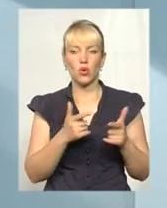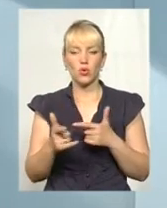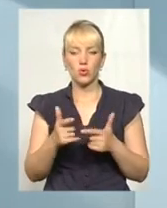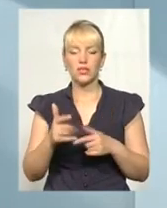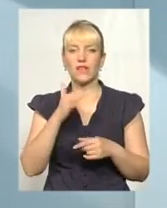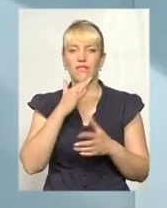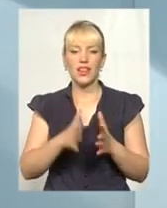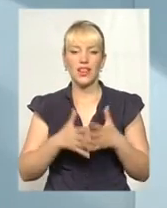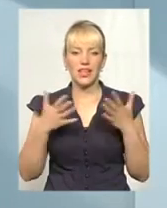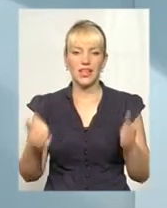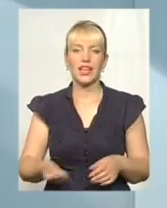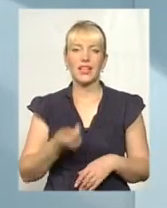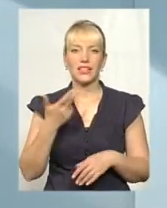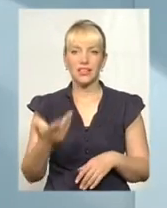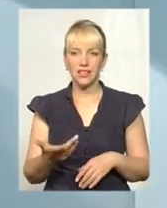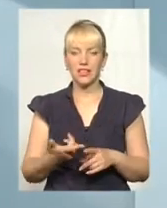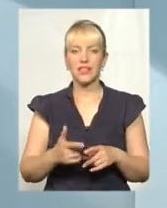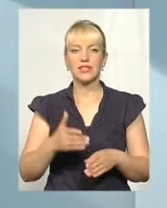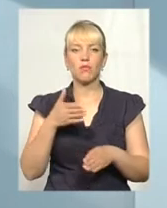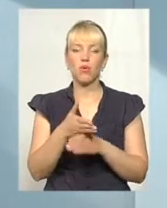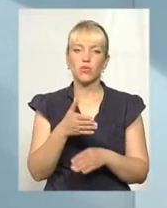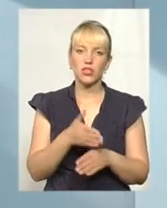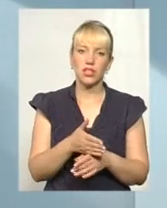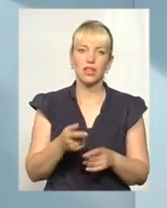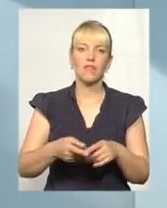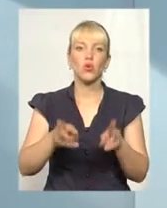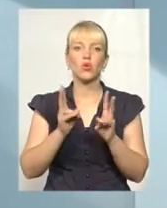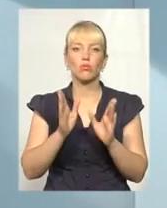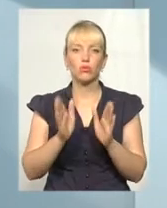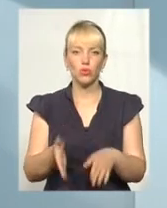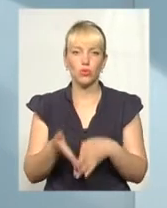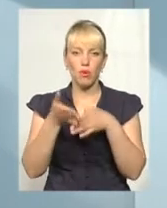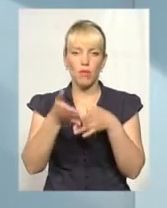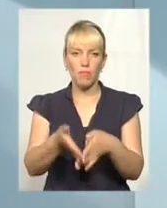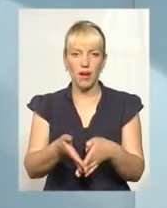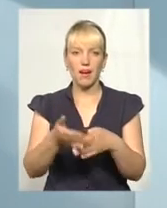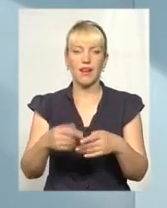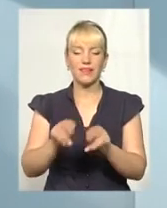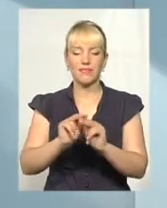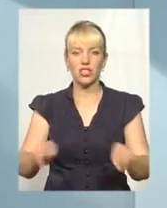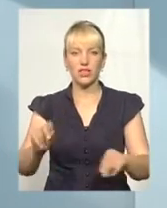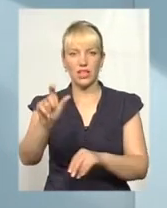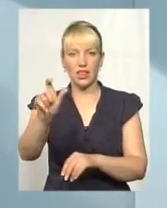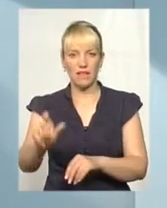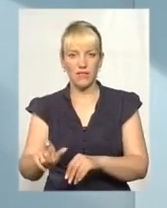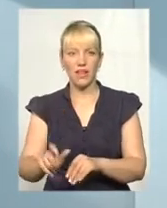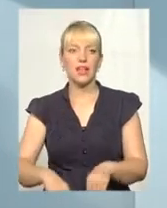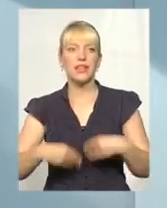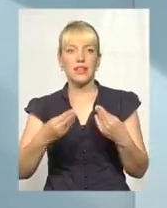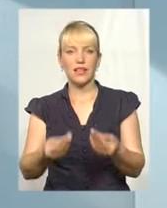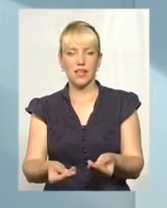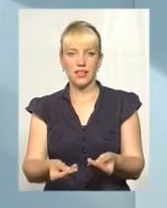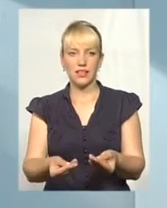асистентів або тренерів, ми як заводно їх можемо назвати, тих, хто будуть допомагати насправді вчителеві, надати